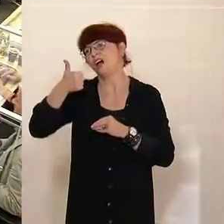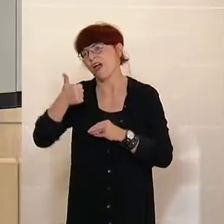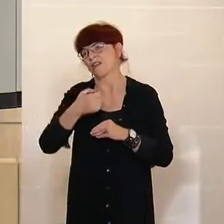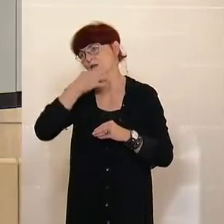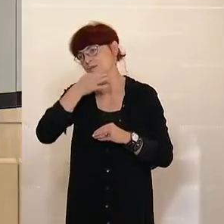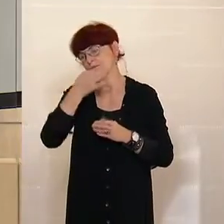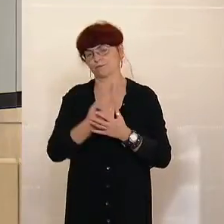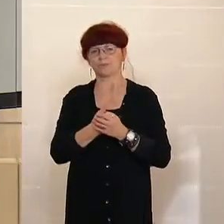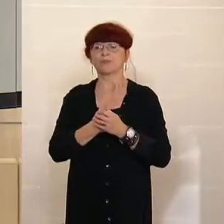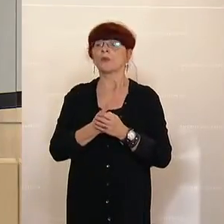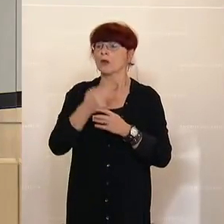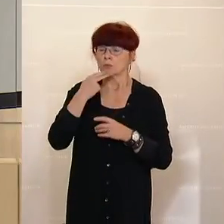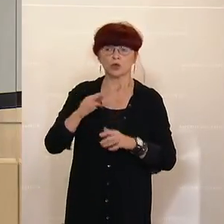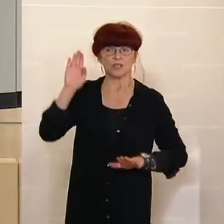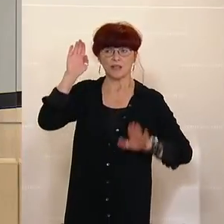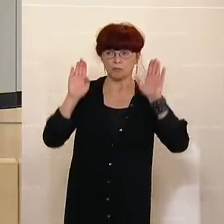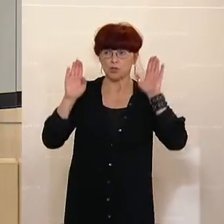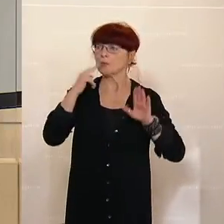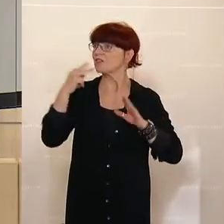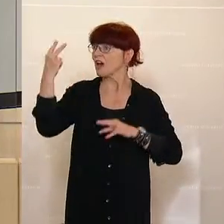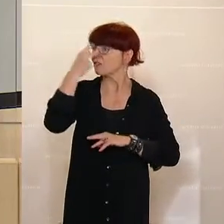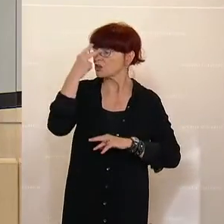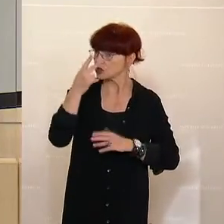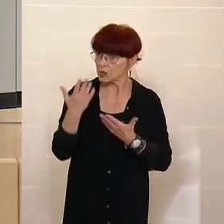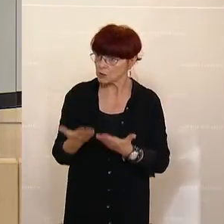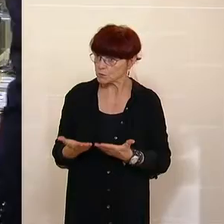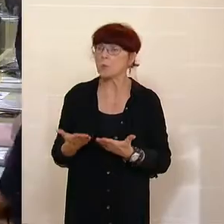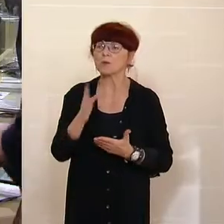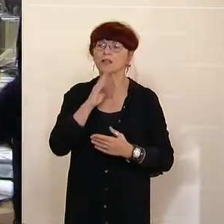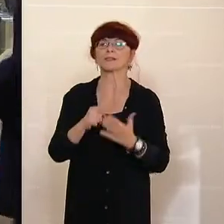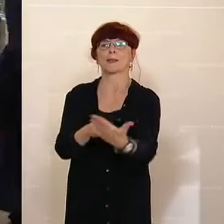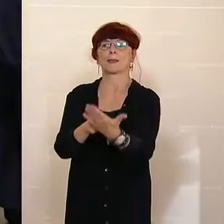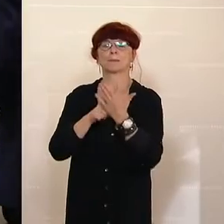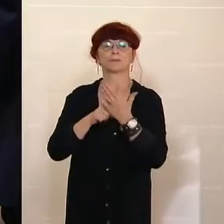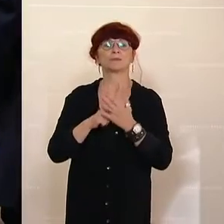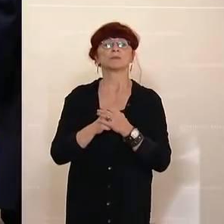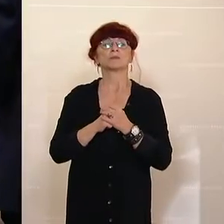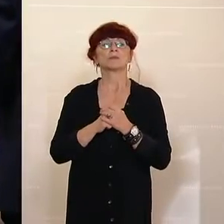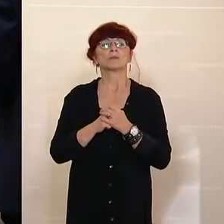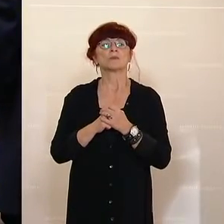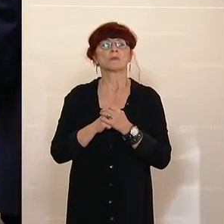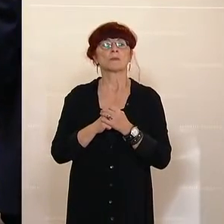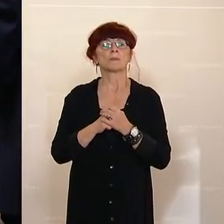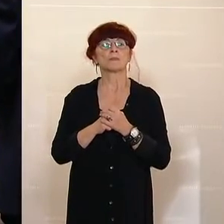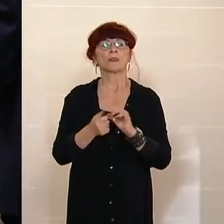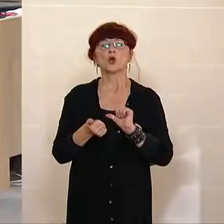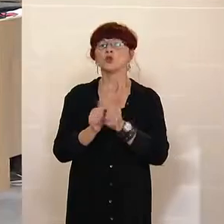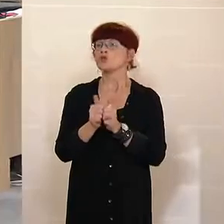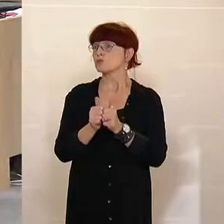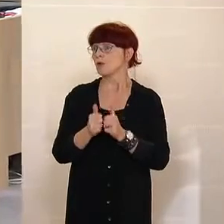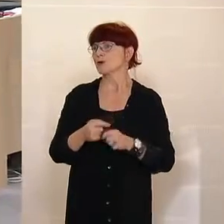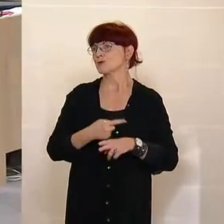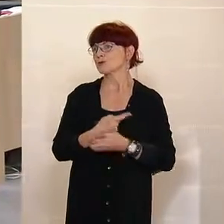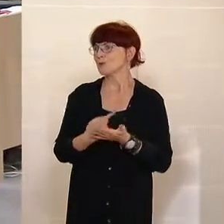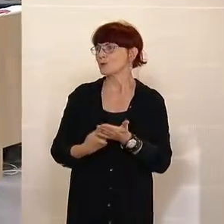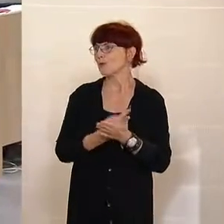Redezeitvereinbarung einverstanden ist, den bitte ich um ein dementsprechendes Zeichen. Die morgendliche Sportstunde in dem Falle